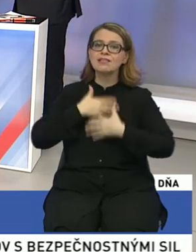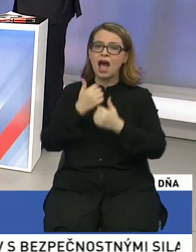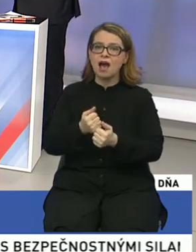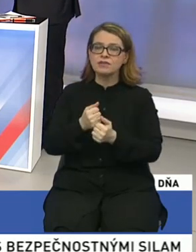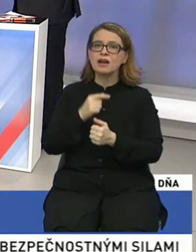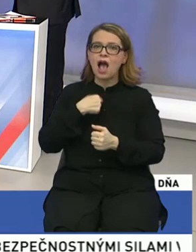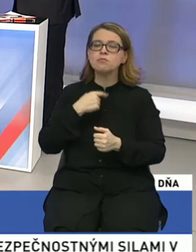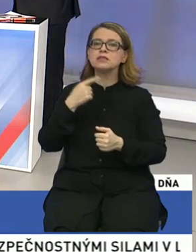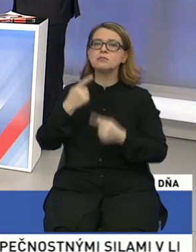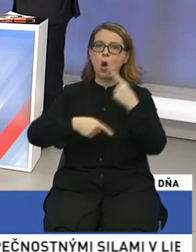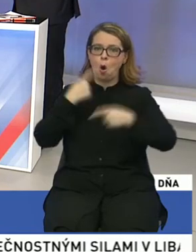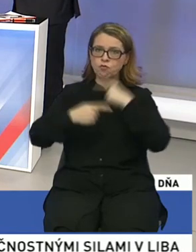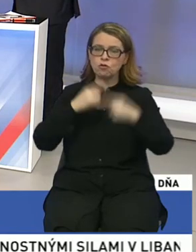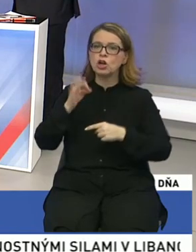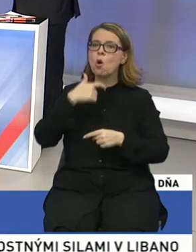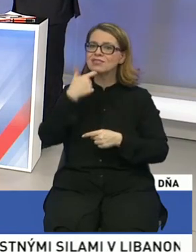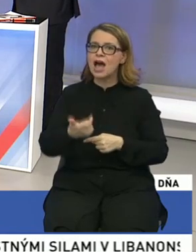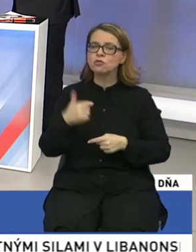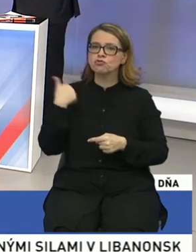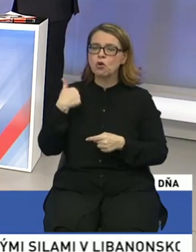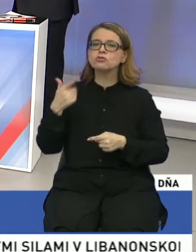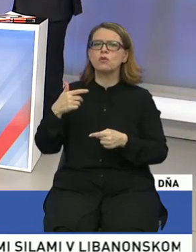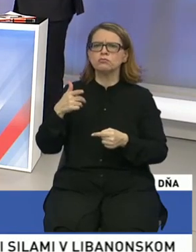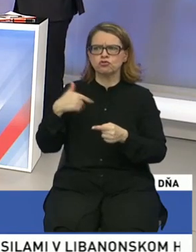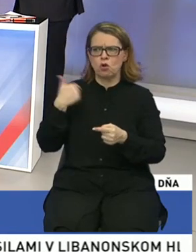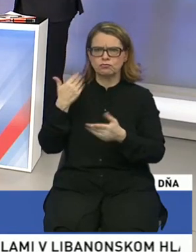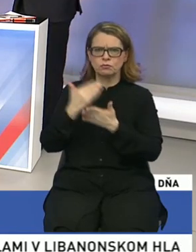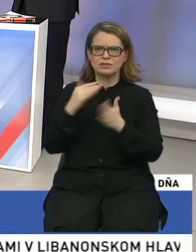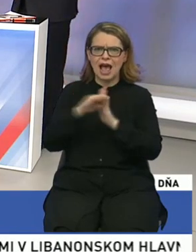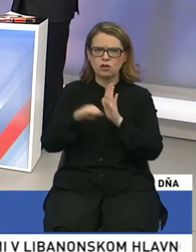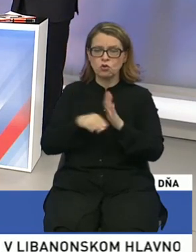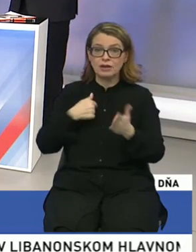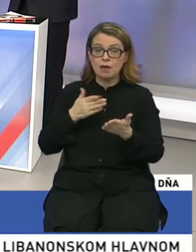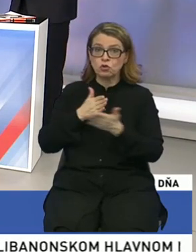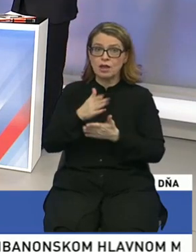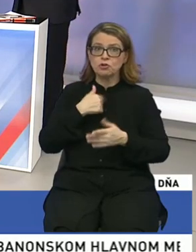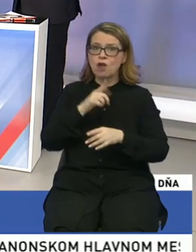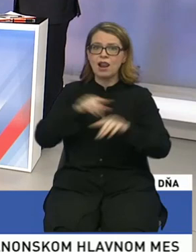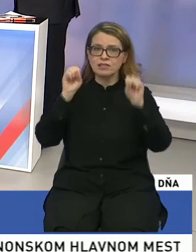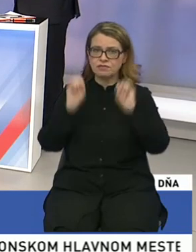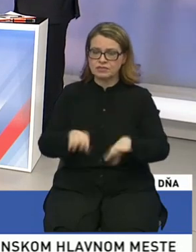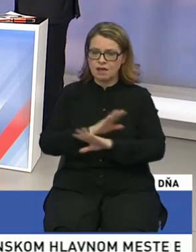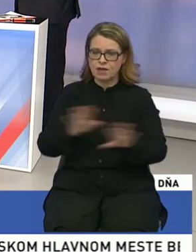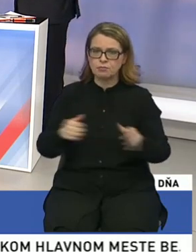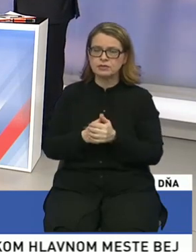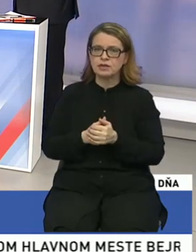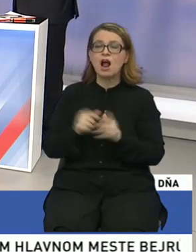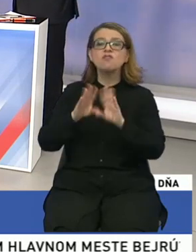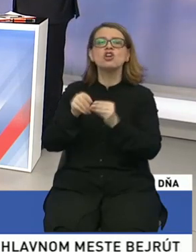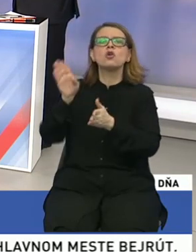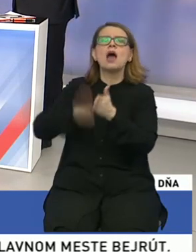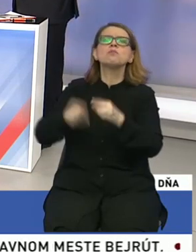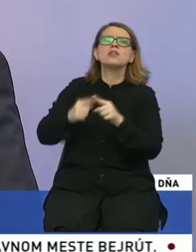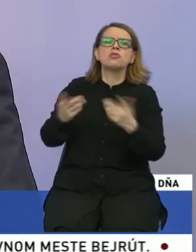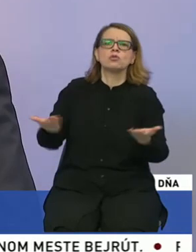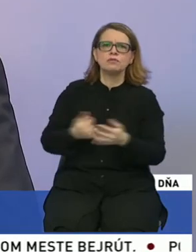národnostné školstvo v školskom zákone. Nám to neprešlo, ale nevzdávame sa. Ideme ďalej. Počtyrok rokov na poslednú kvíľu. Jozef,